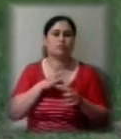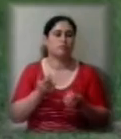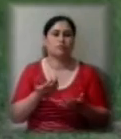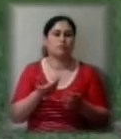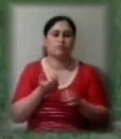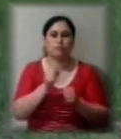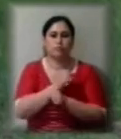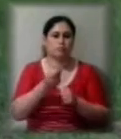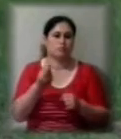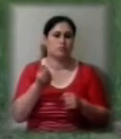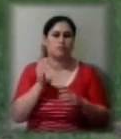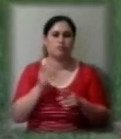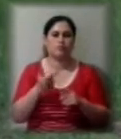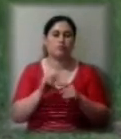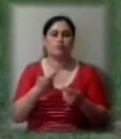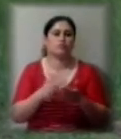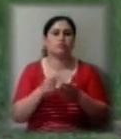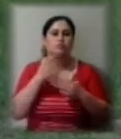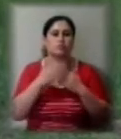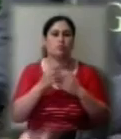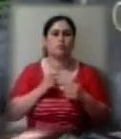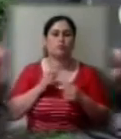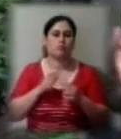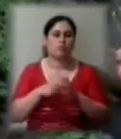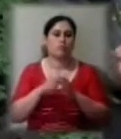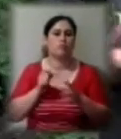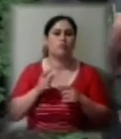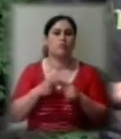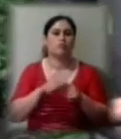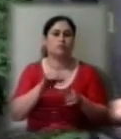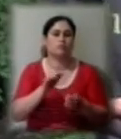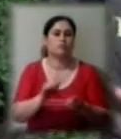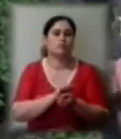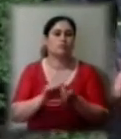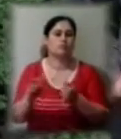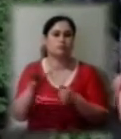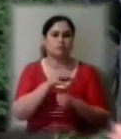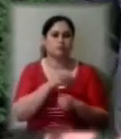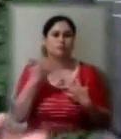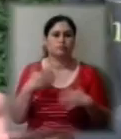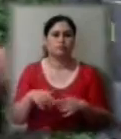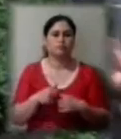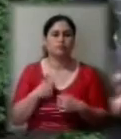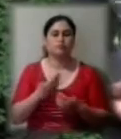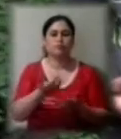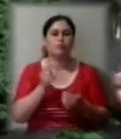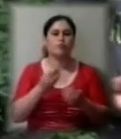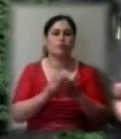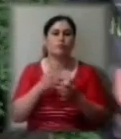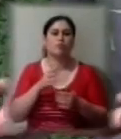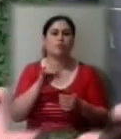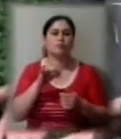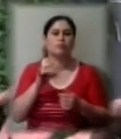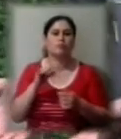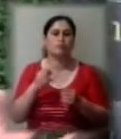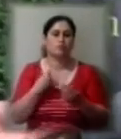що ось у нас вже Одеська область постраждала від посухи. Якщо ми будемо брати дорого удобрення, то дорожча наша продукція буде.